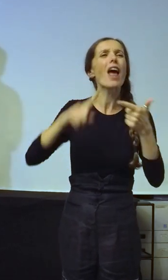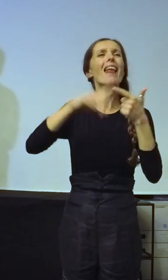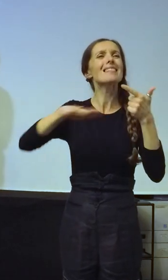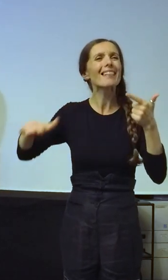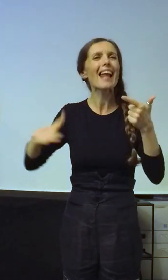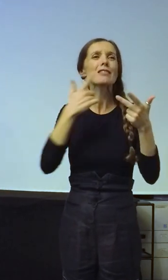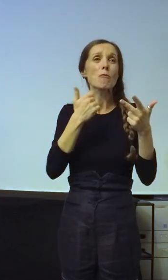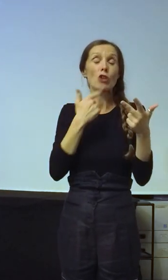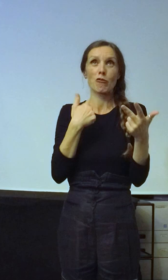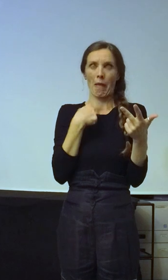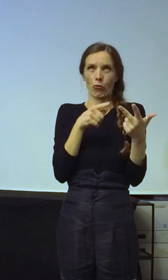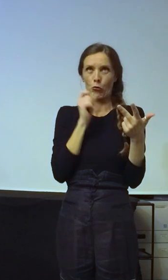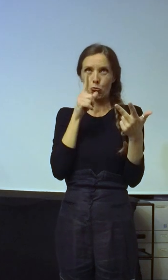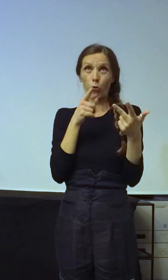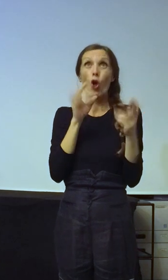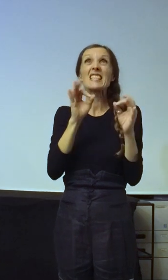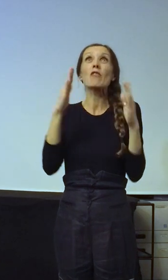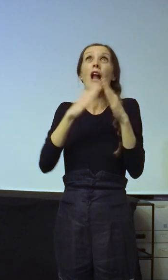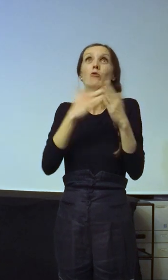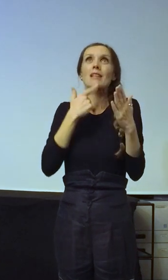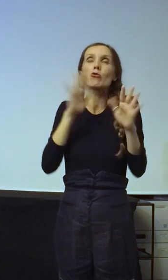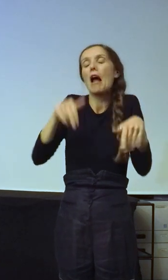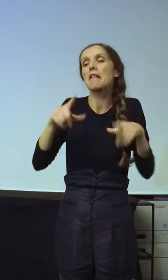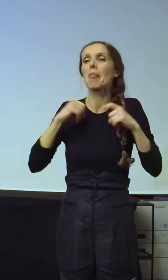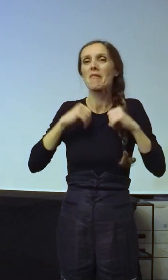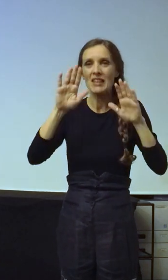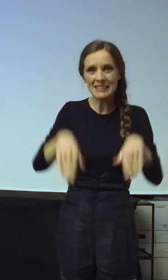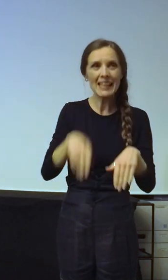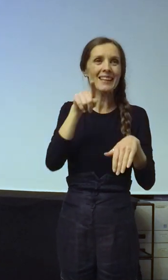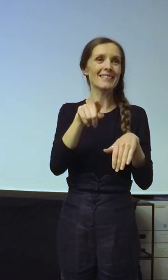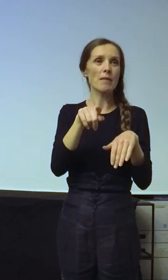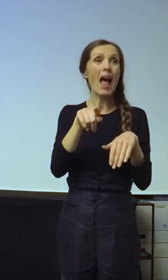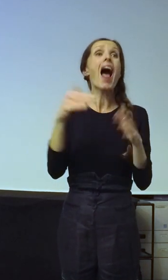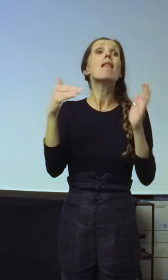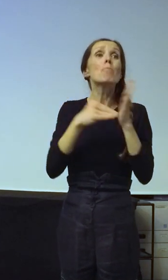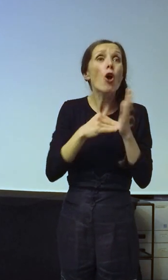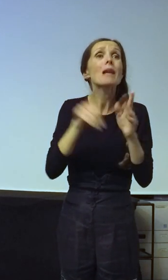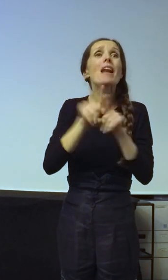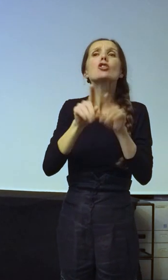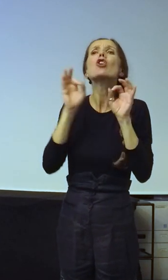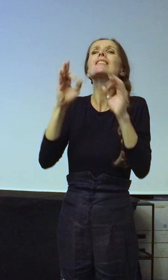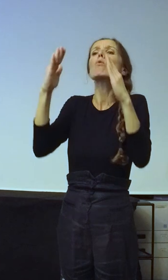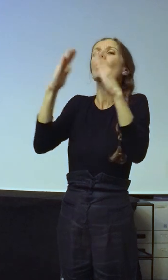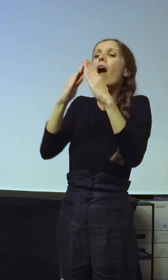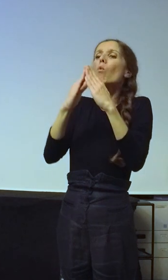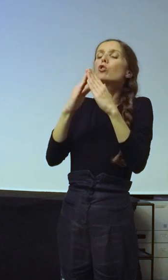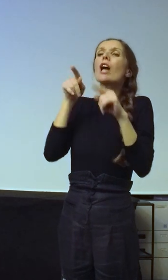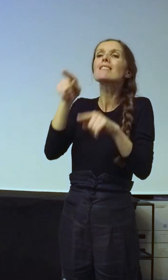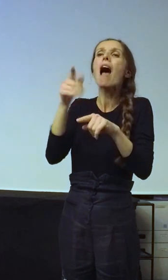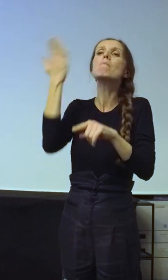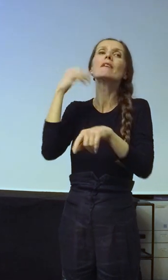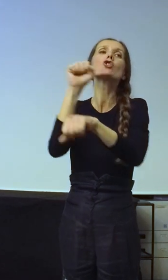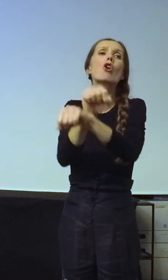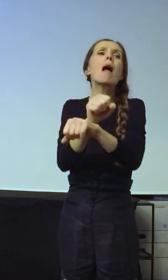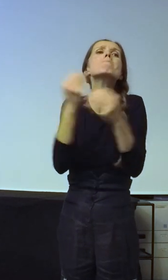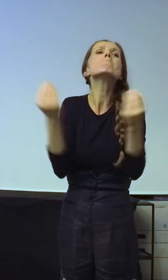i sigurne kuće za muškarce, mada meni to neshvatljivo. Ali sa druge strane, potrebna nam je sigurna kuća za bivše osuđenike, makar u